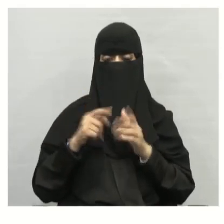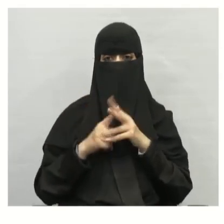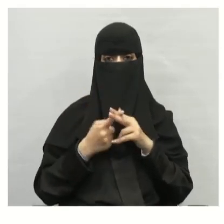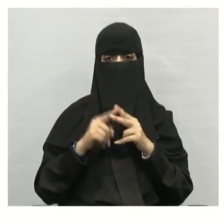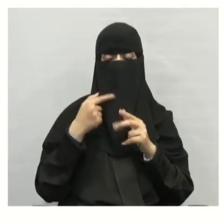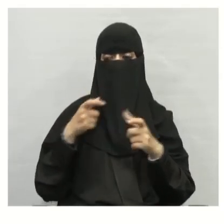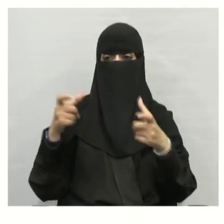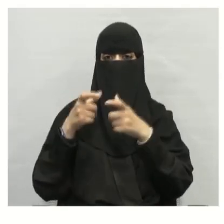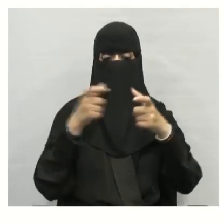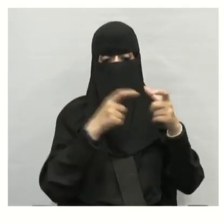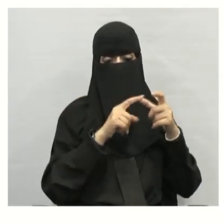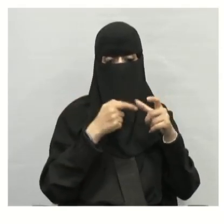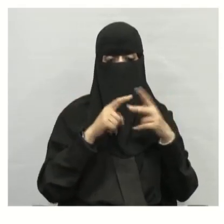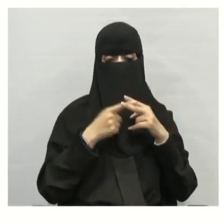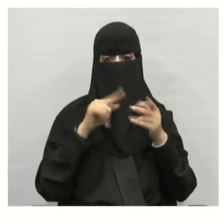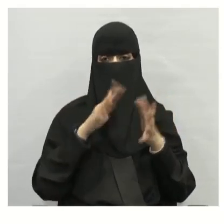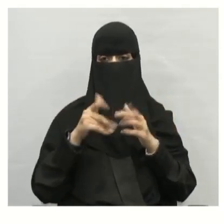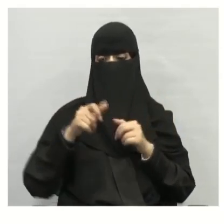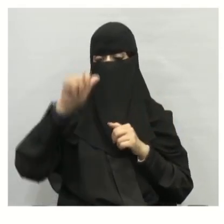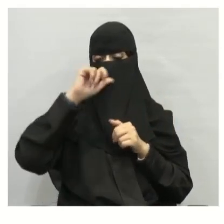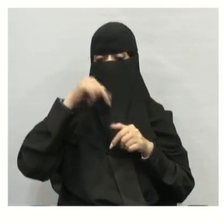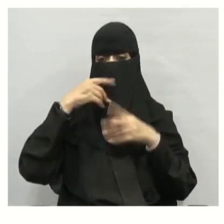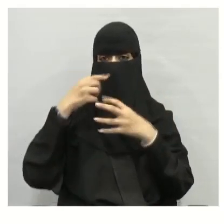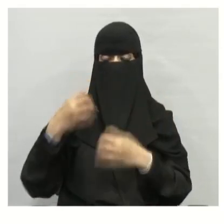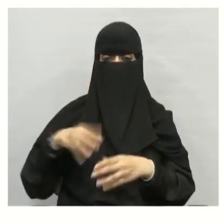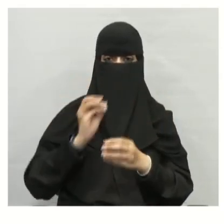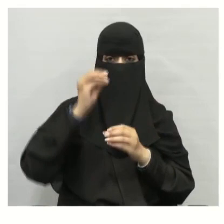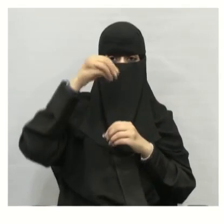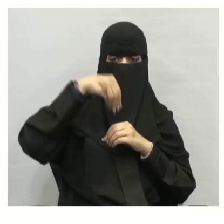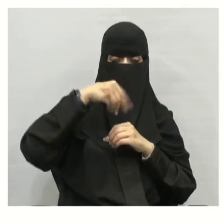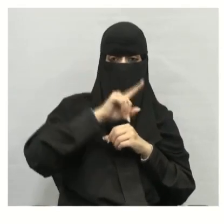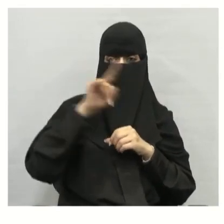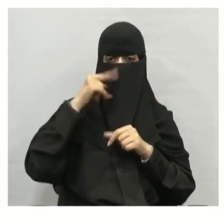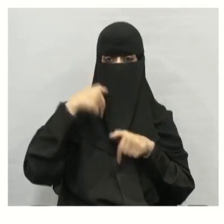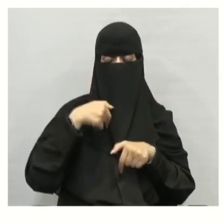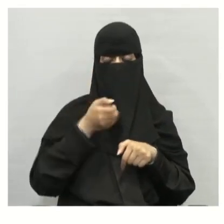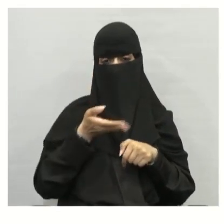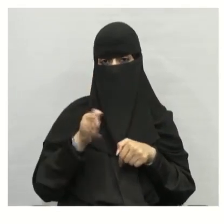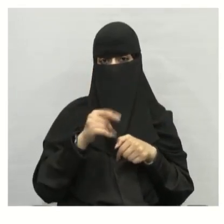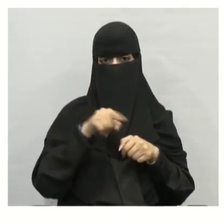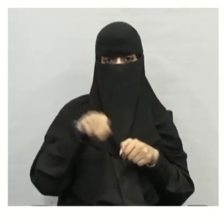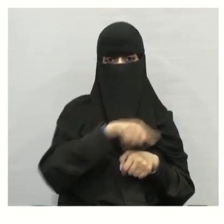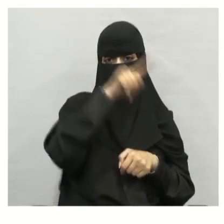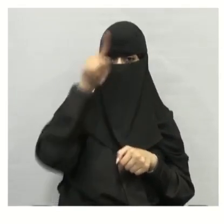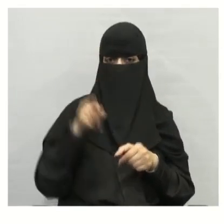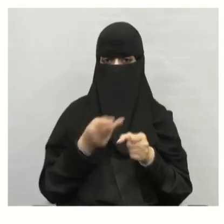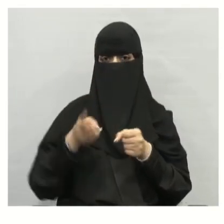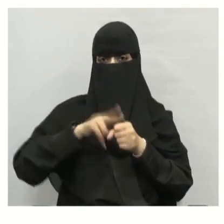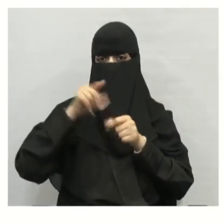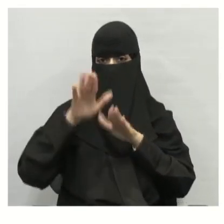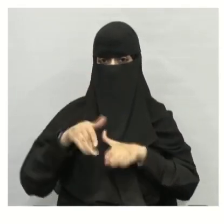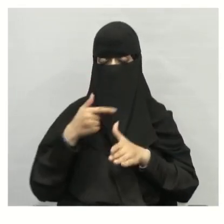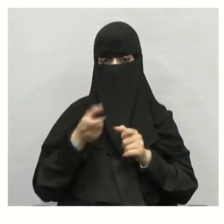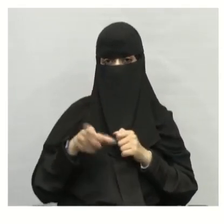المصانع والمجمعات الصناعية أحيانا الماء الملوث دون تمريره على محطات المعالجة في